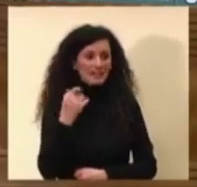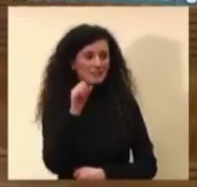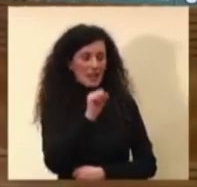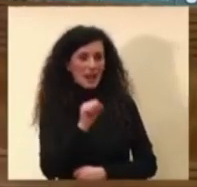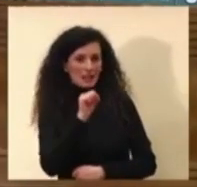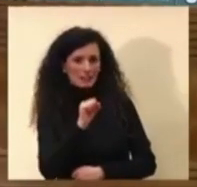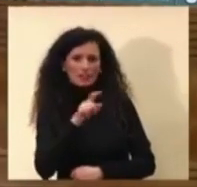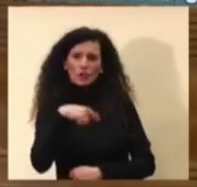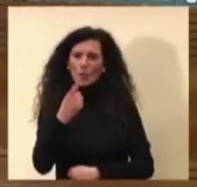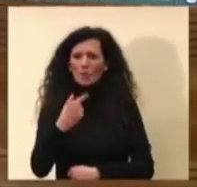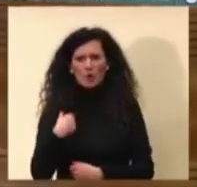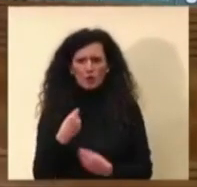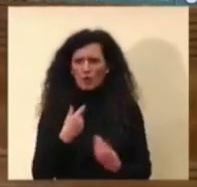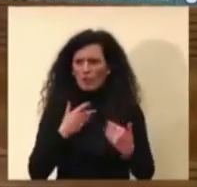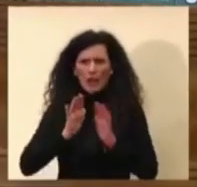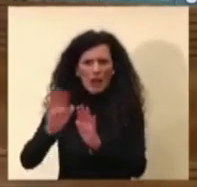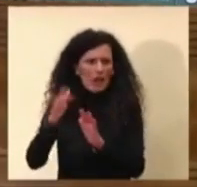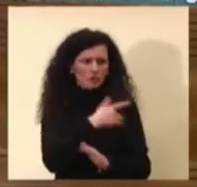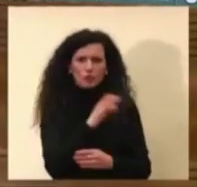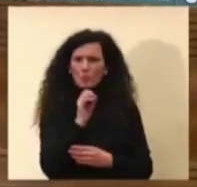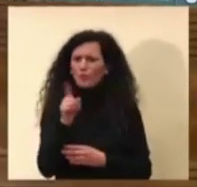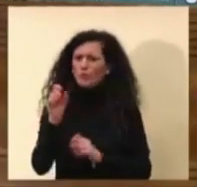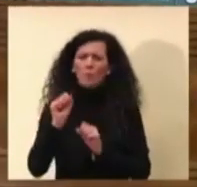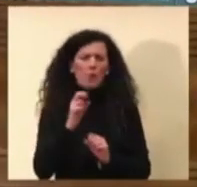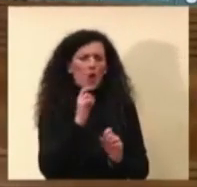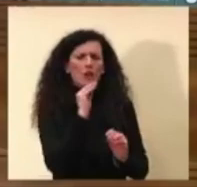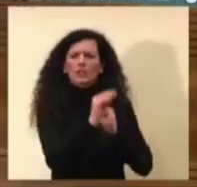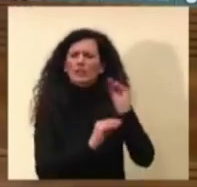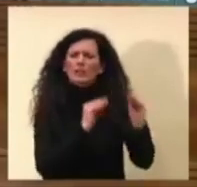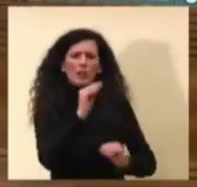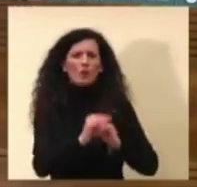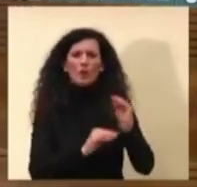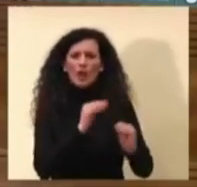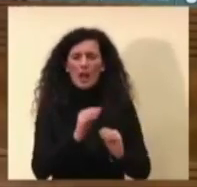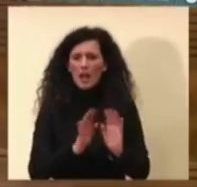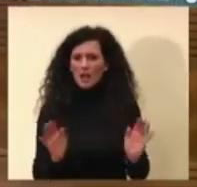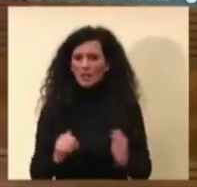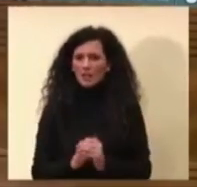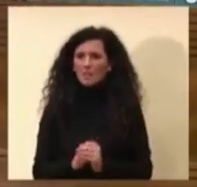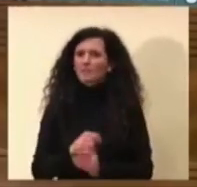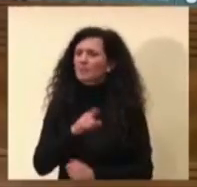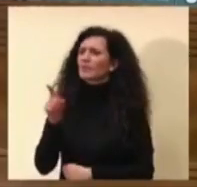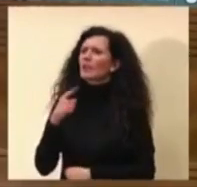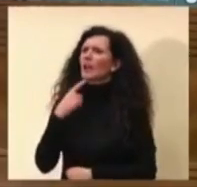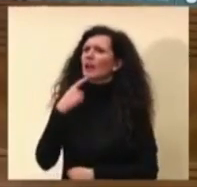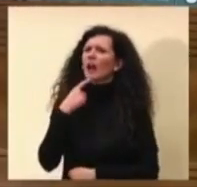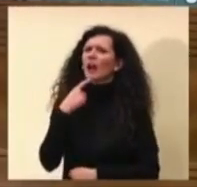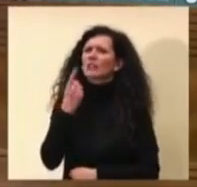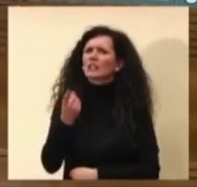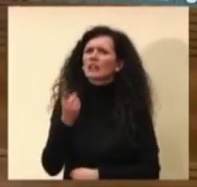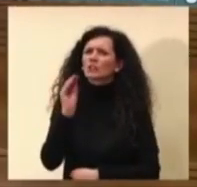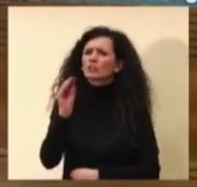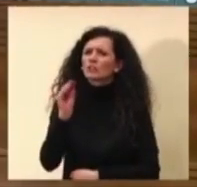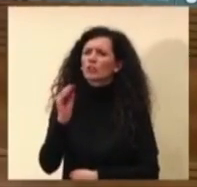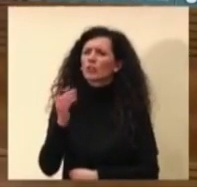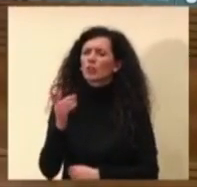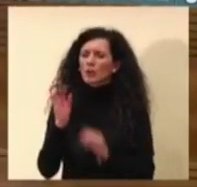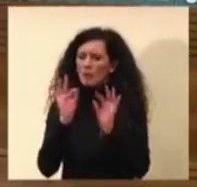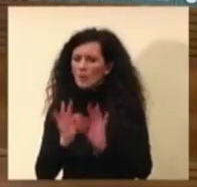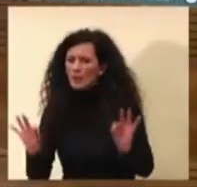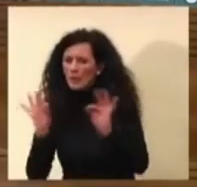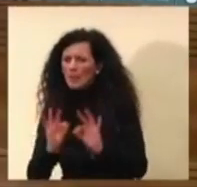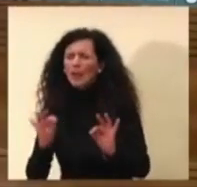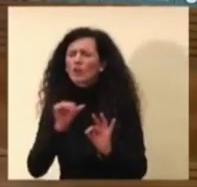lascio il professore per interrogarlo hanno detto apprezzarsi c'è solo per capire vuol dire una strategia